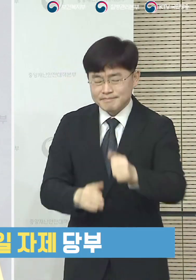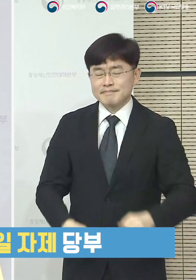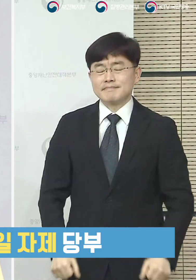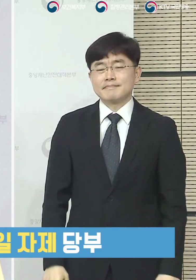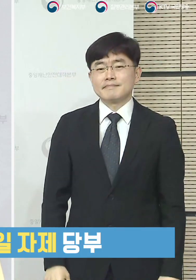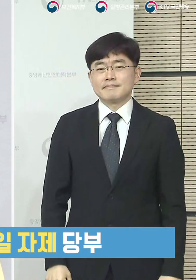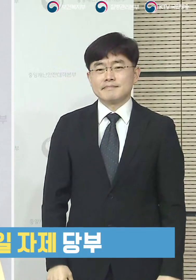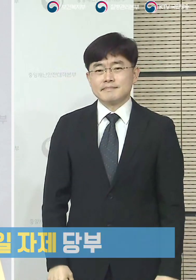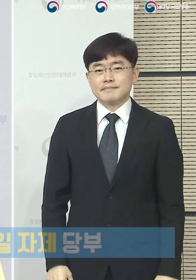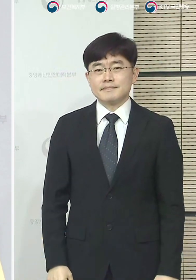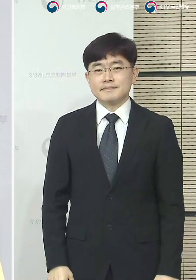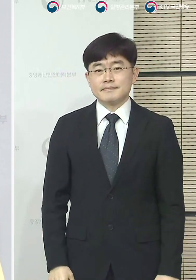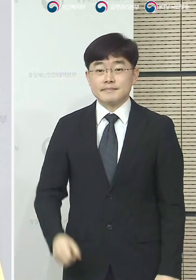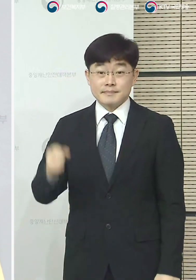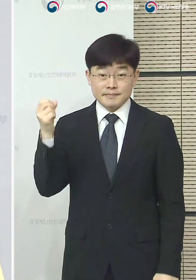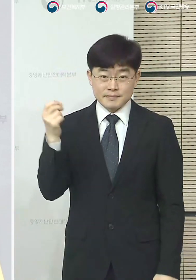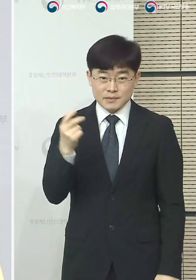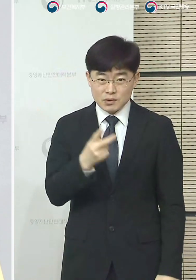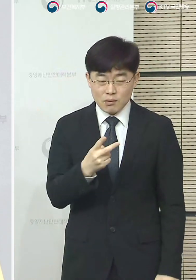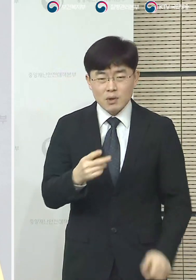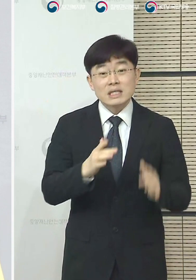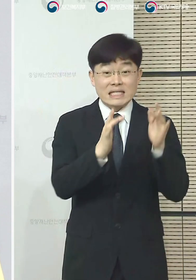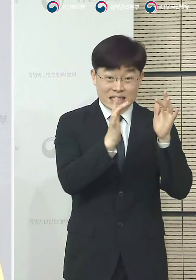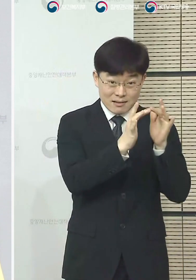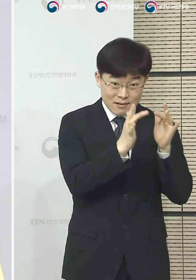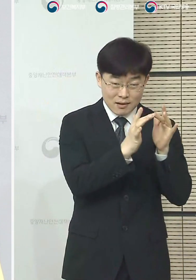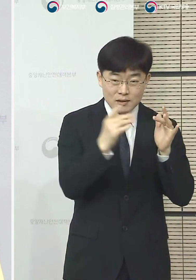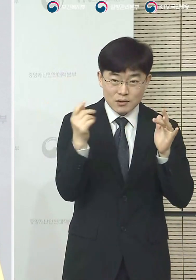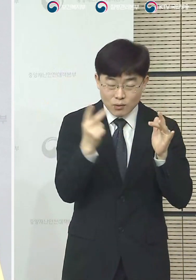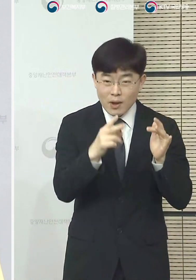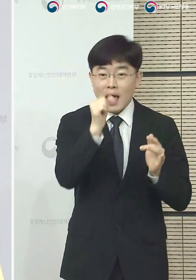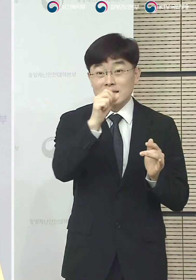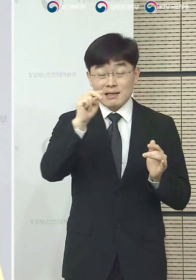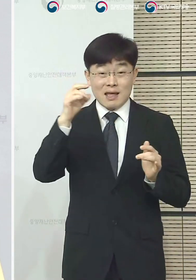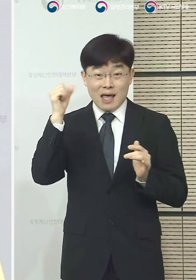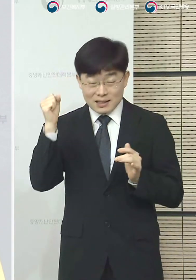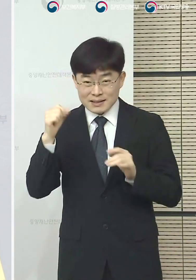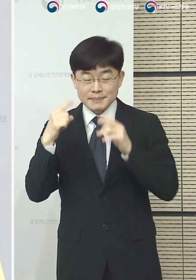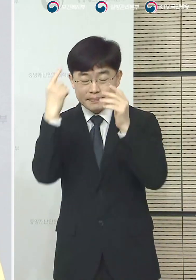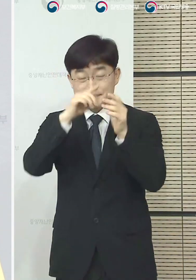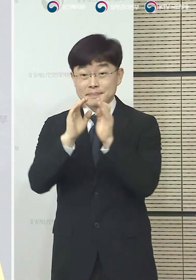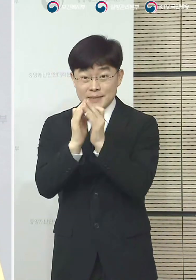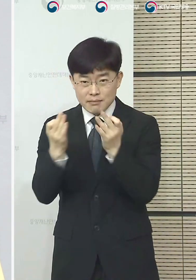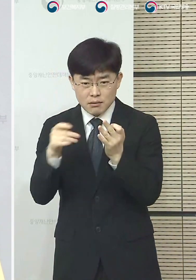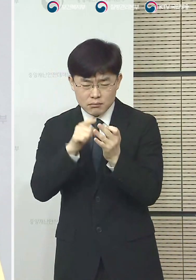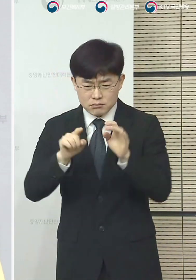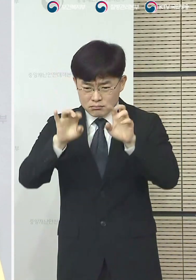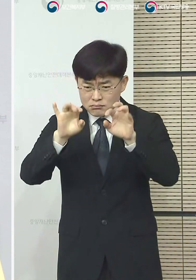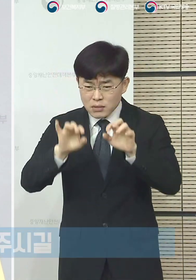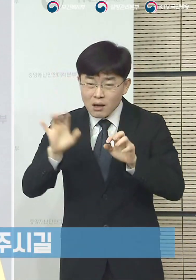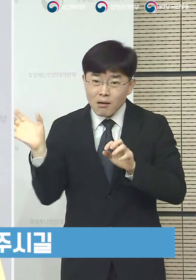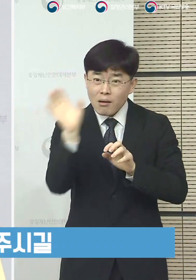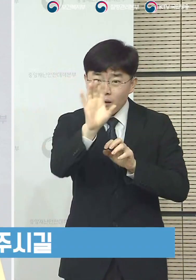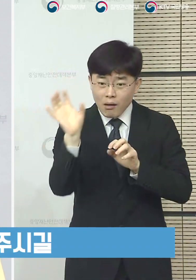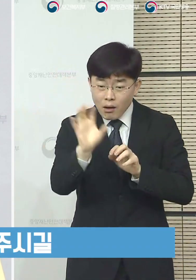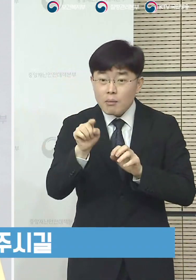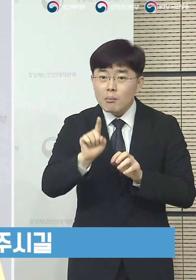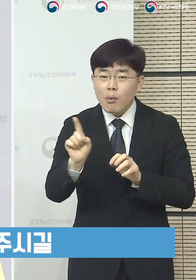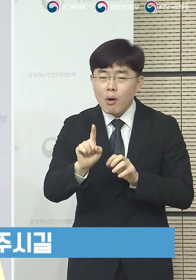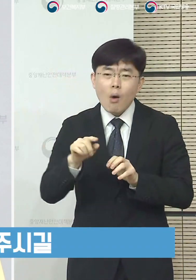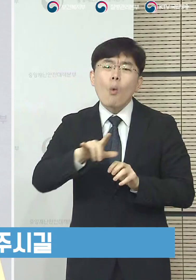당부드립니다. 이와 함께 인터넷이나 SNS 등을 통해 전파되는 코로나19와 관련된